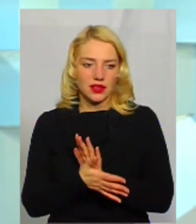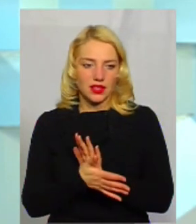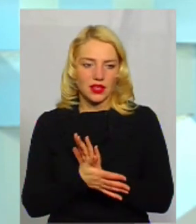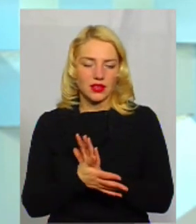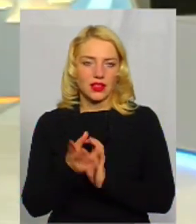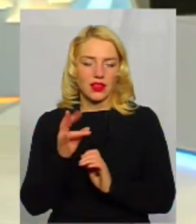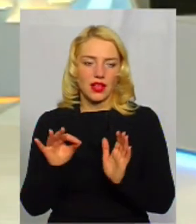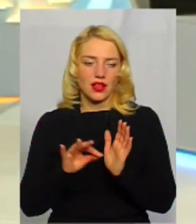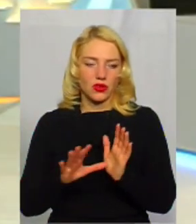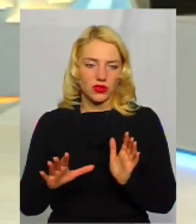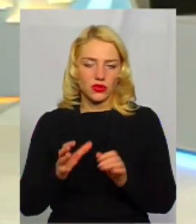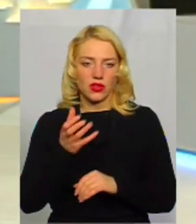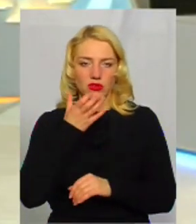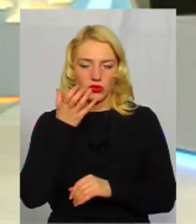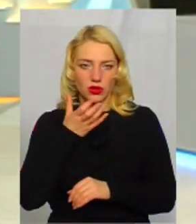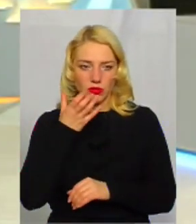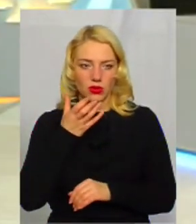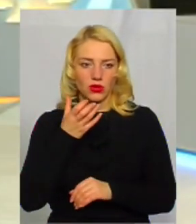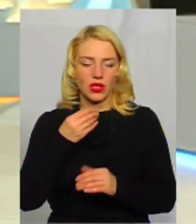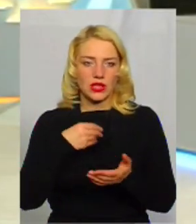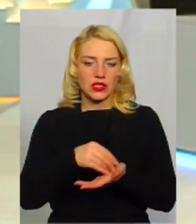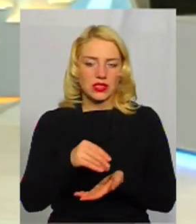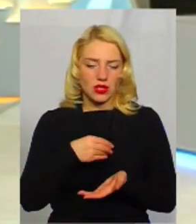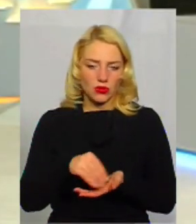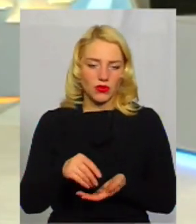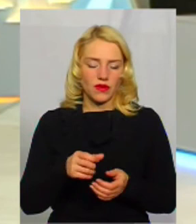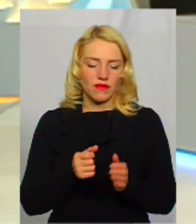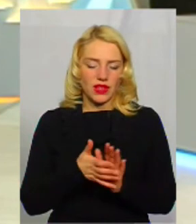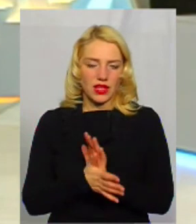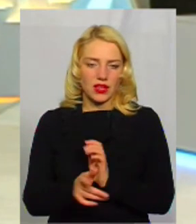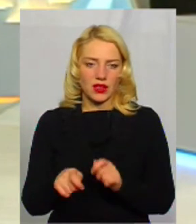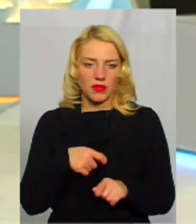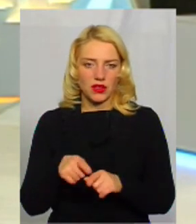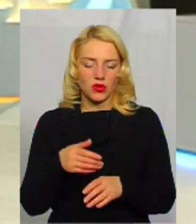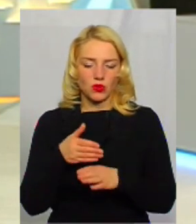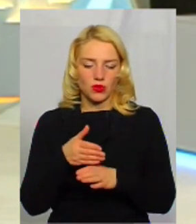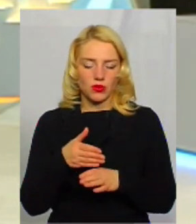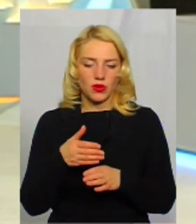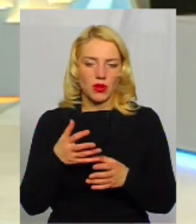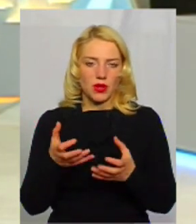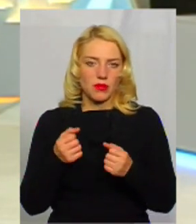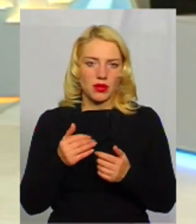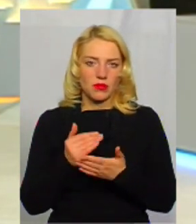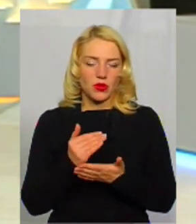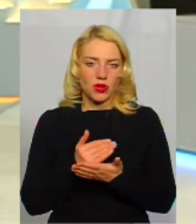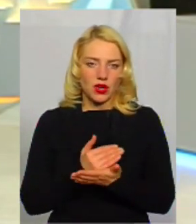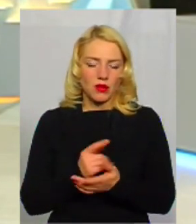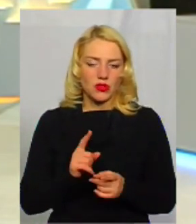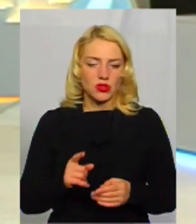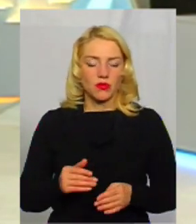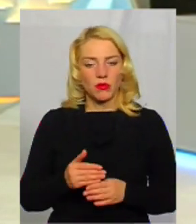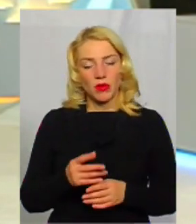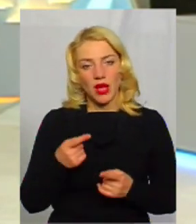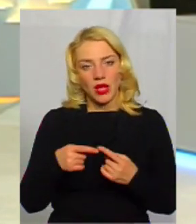електроенергію, тепло, закуповує витратні матеріали, допомагає, приймає програми для того, щоб допомогти.